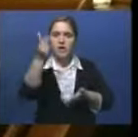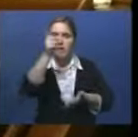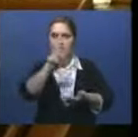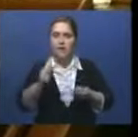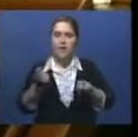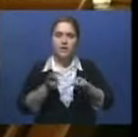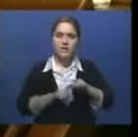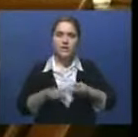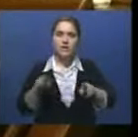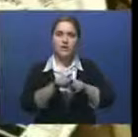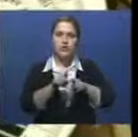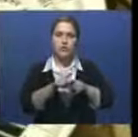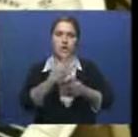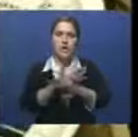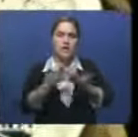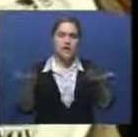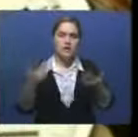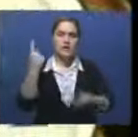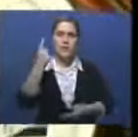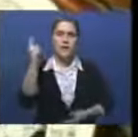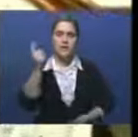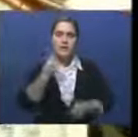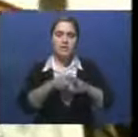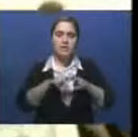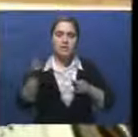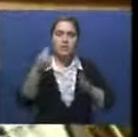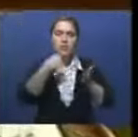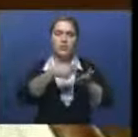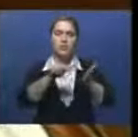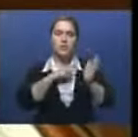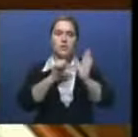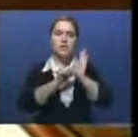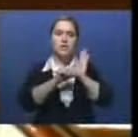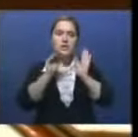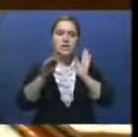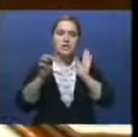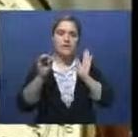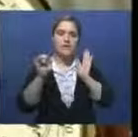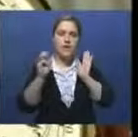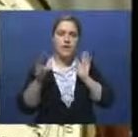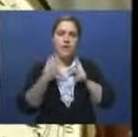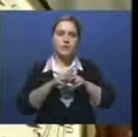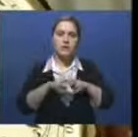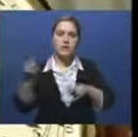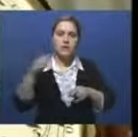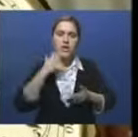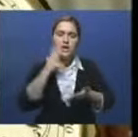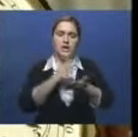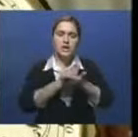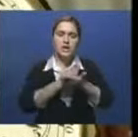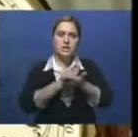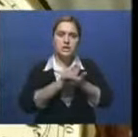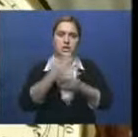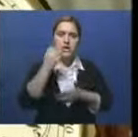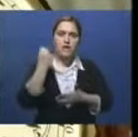хронограф долей секунды и многое другое. Первому владельцу эти часы достались за 60 тысяч франков, и он в конце концов выиграл